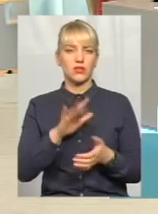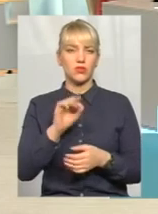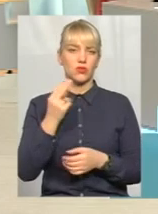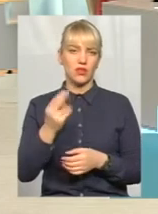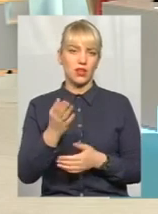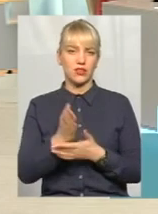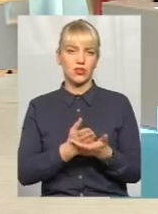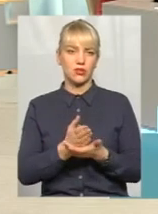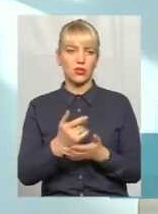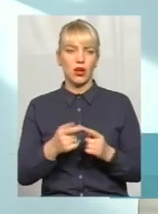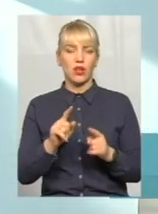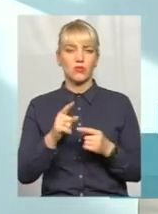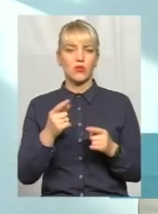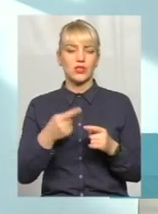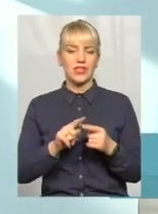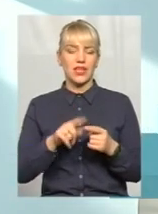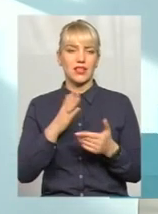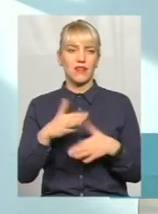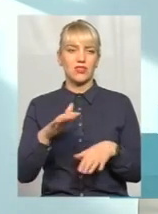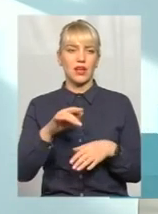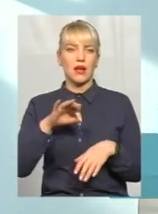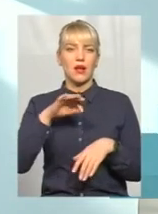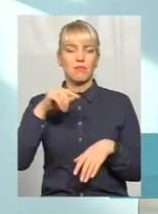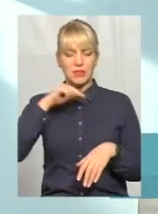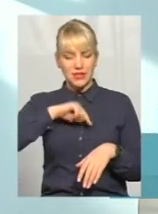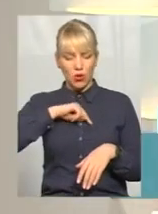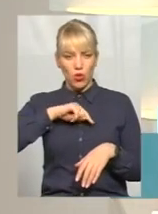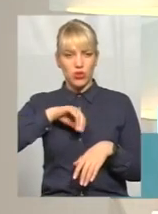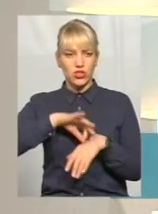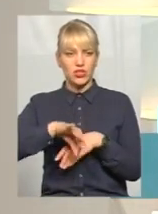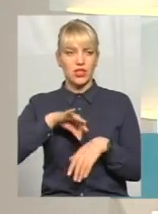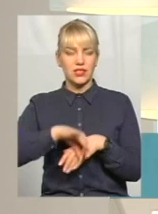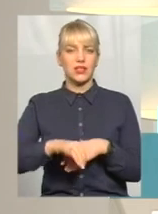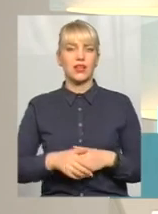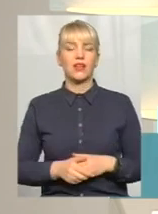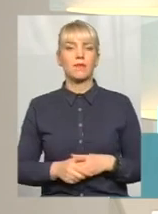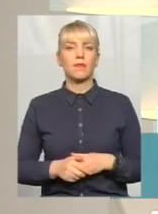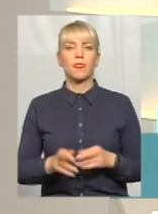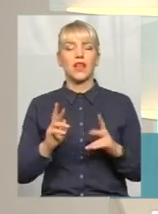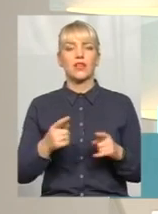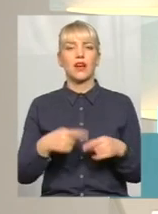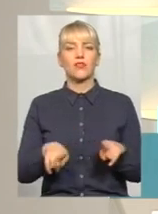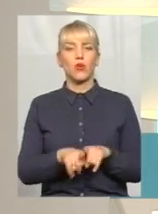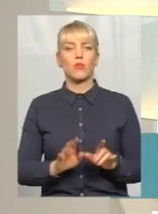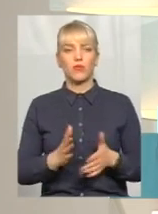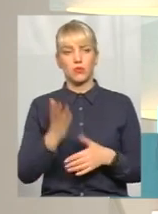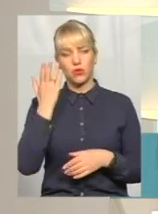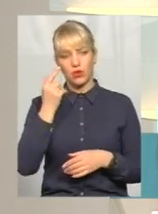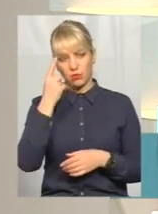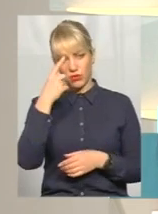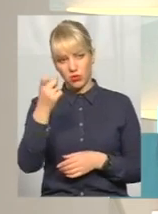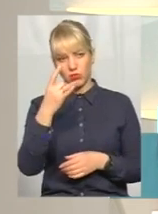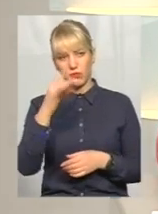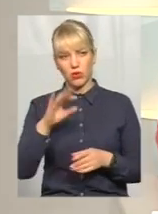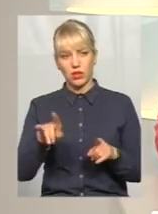служб, тому що це вже є психологічне насилля. Пані Ніно, поясніть, будь ласка, як у цьому випадку, коли повідомляють